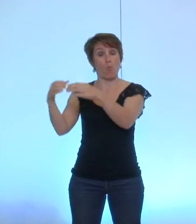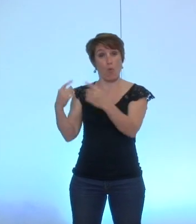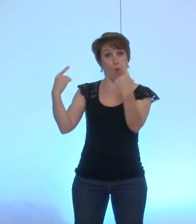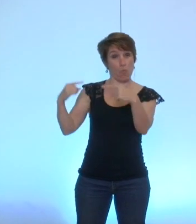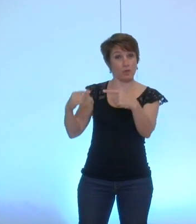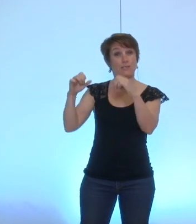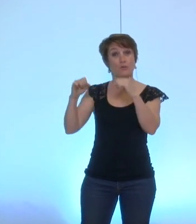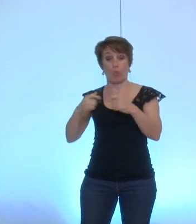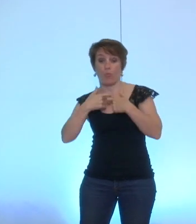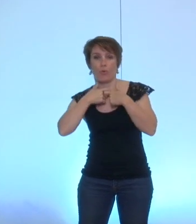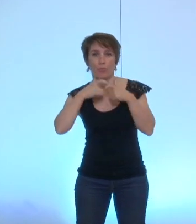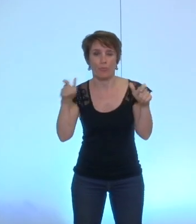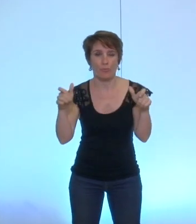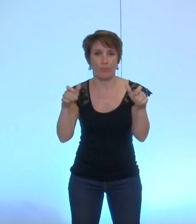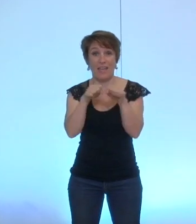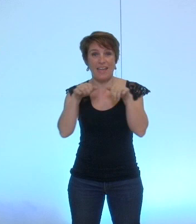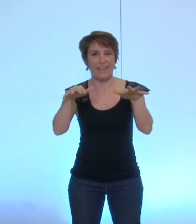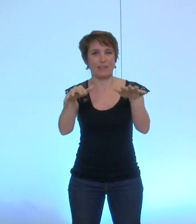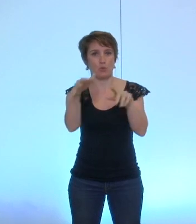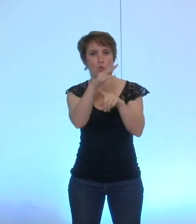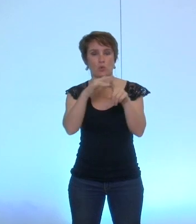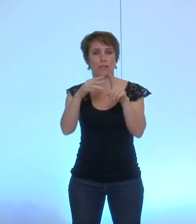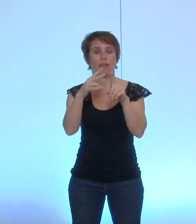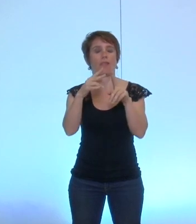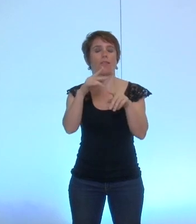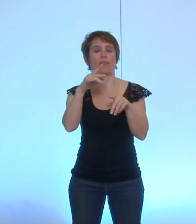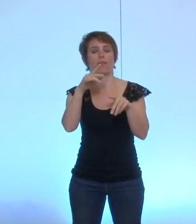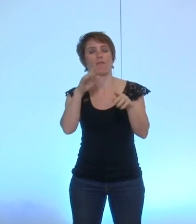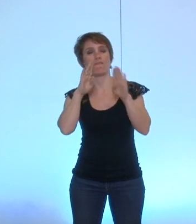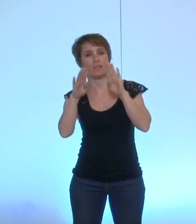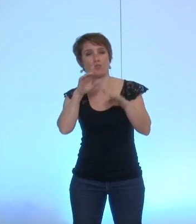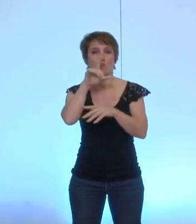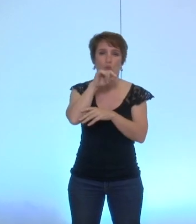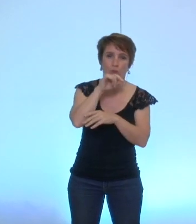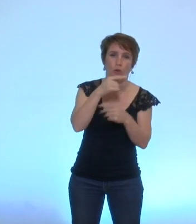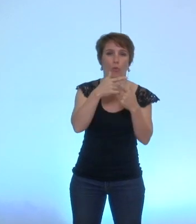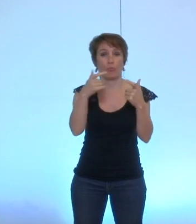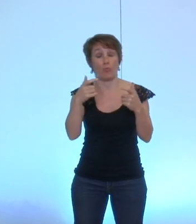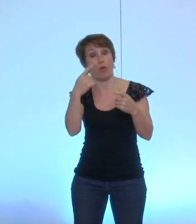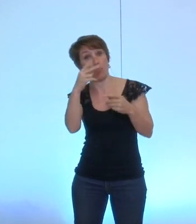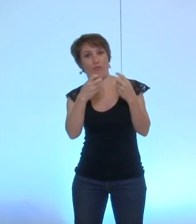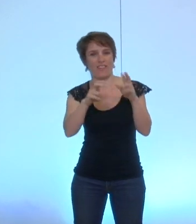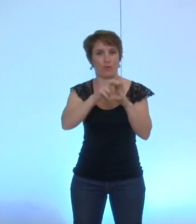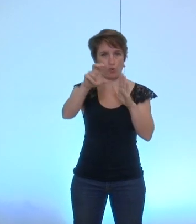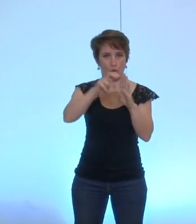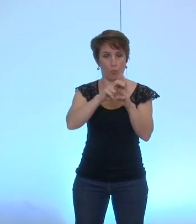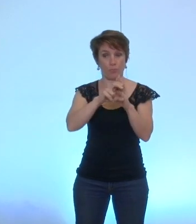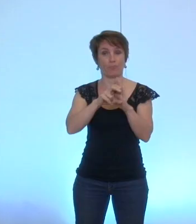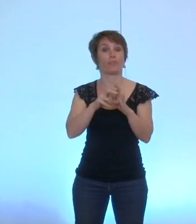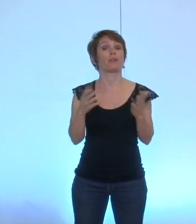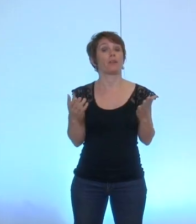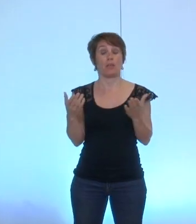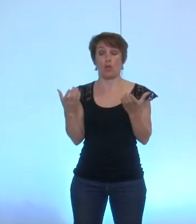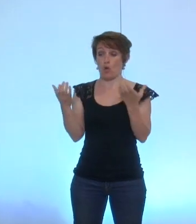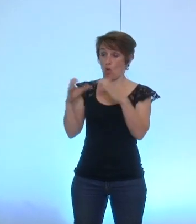sociaux de la ville de Grenoble. Nous avons étudié cette délibération en commission, et